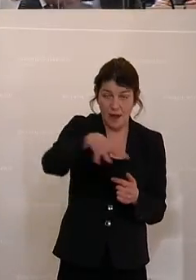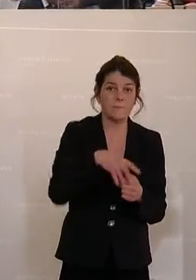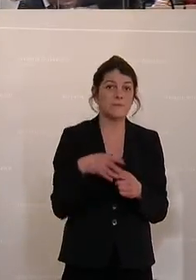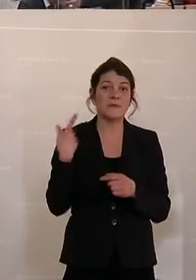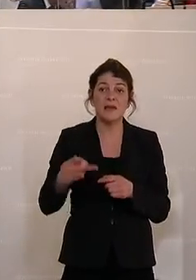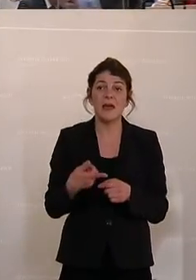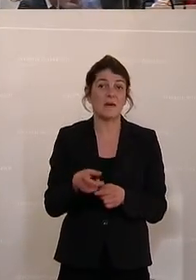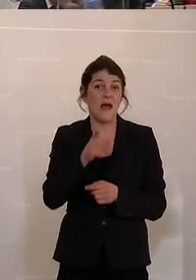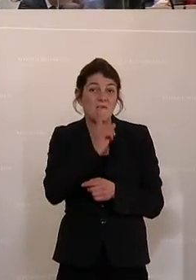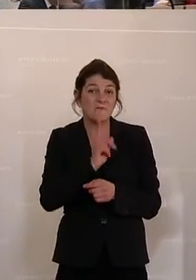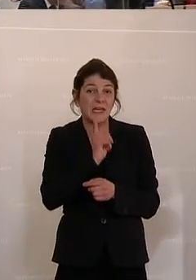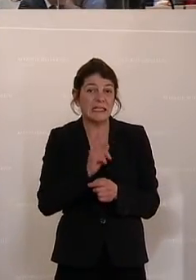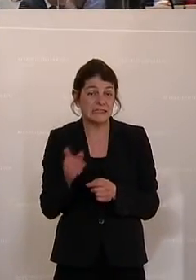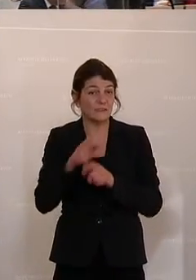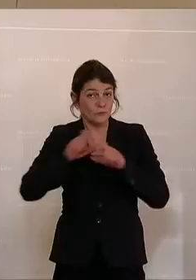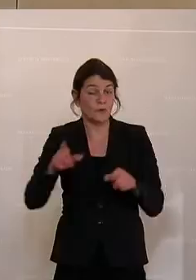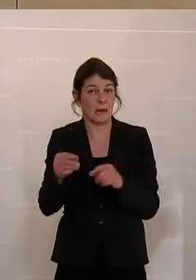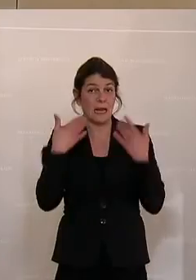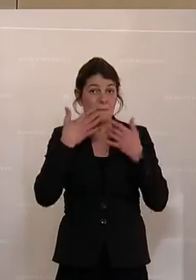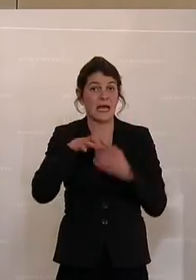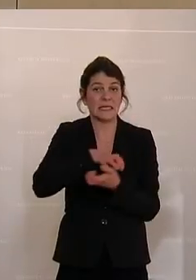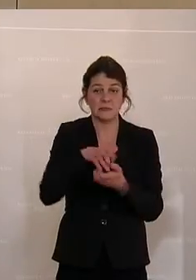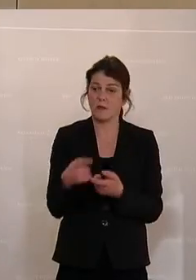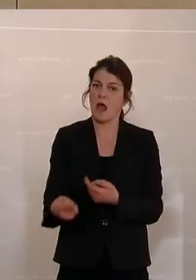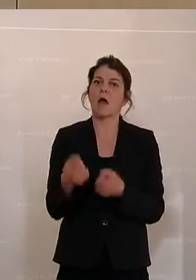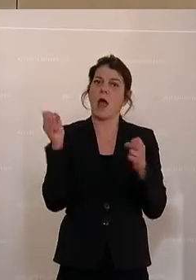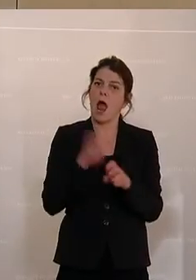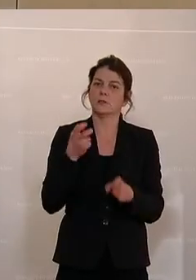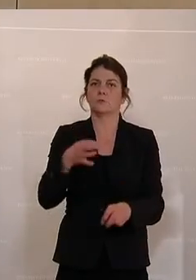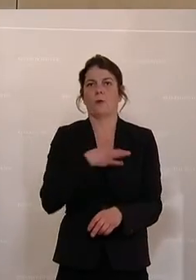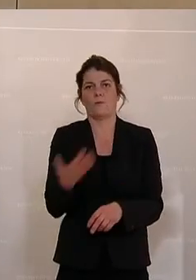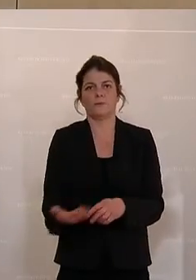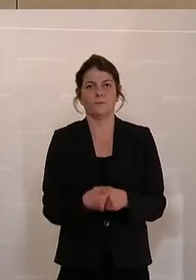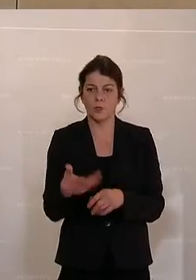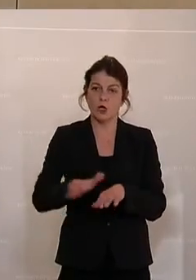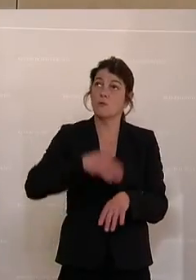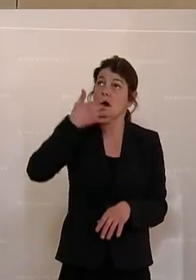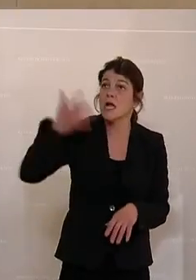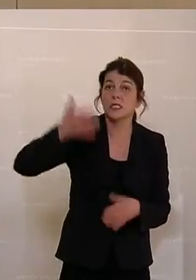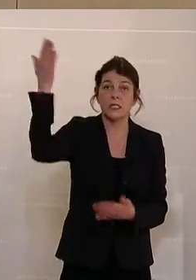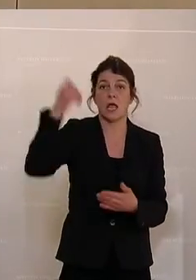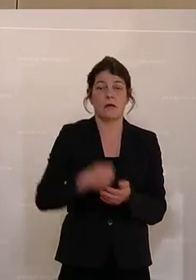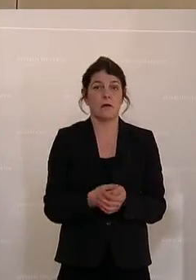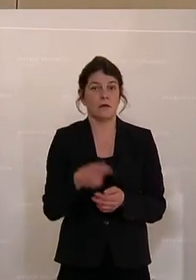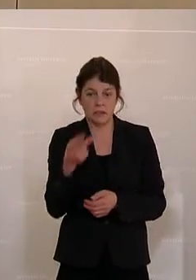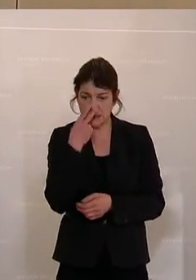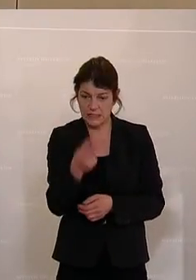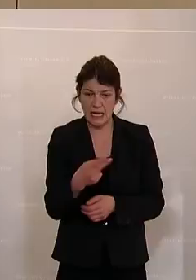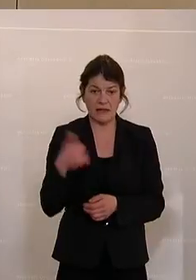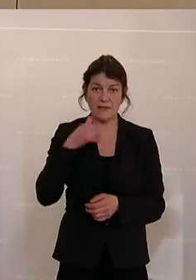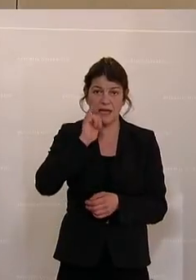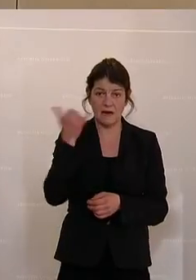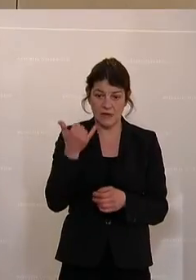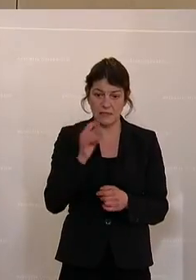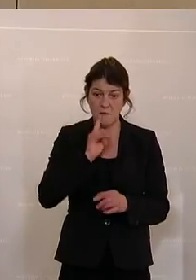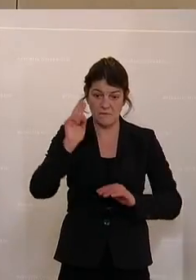allerwenigsten beitragen zur Klimakrise, am härtesten getroffen sind. Die spüren die Hitze, die sehen, dass das Trinkwasser immer